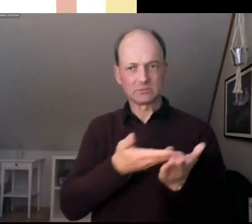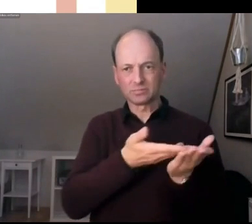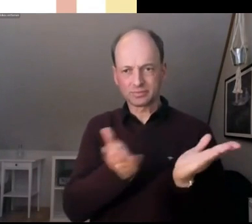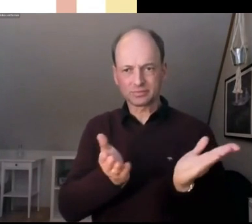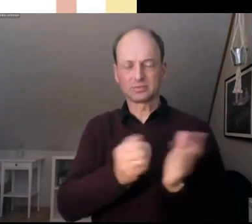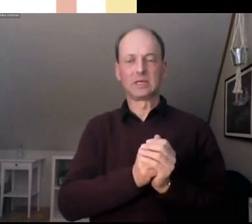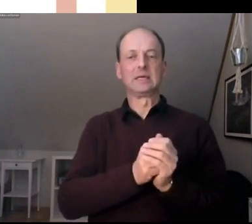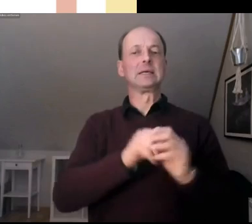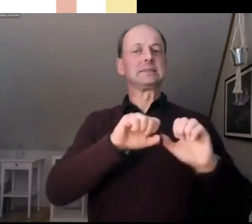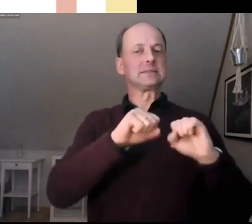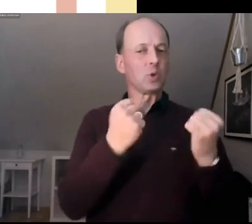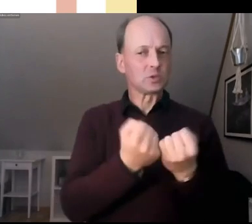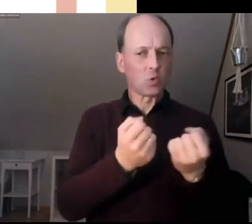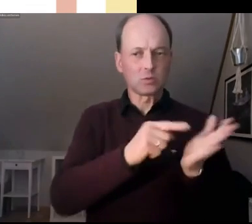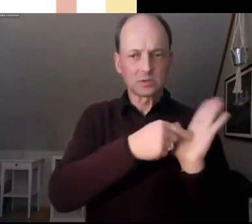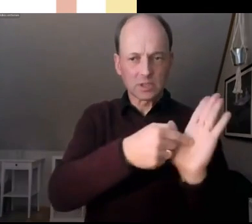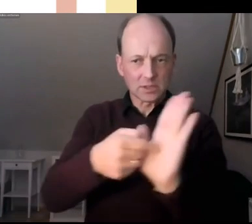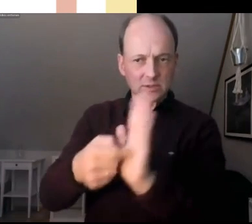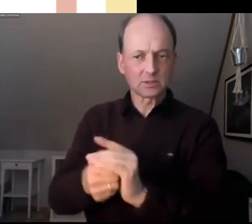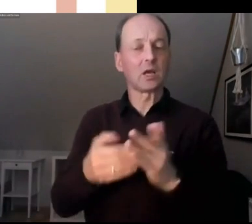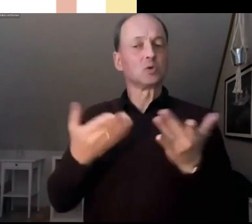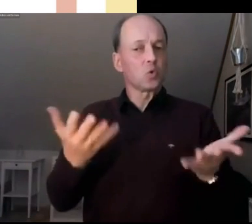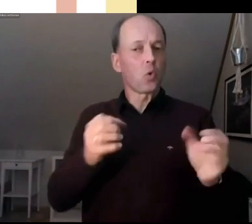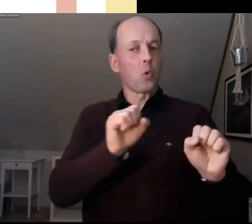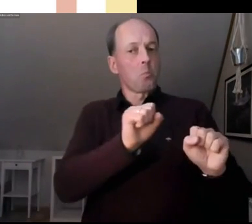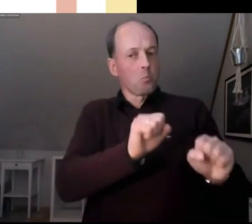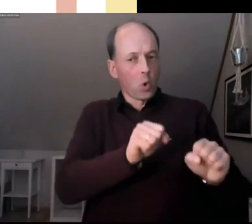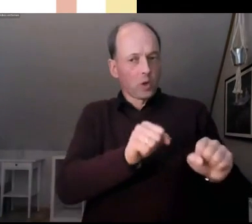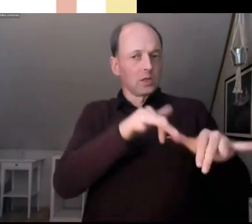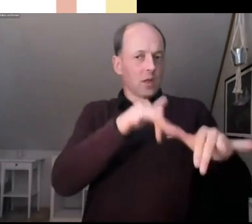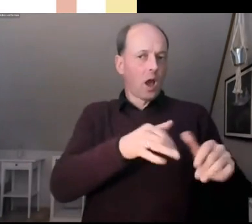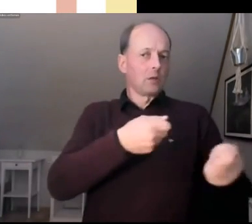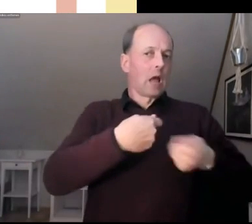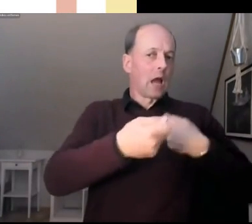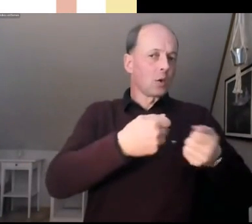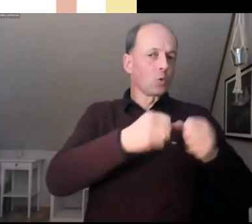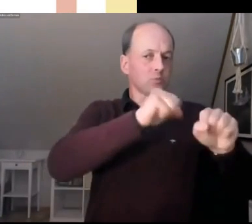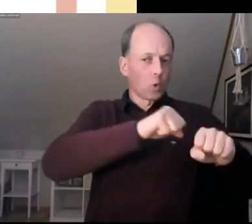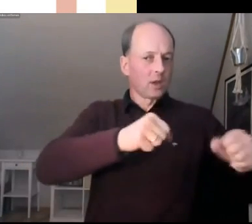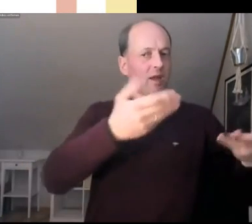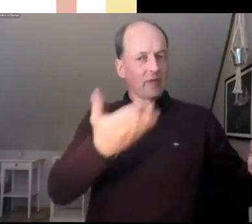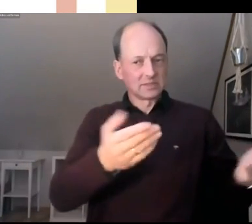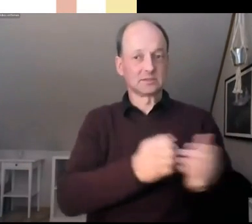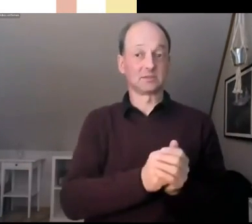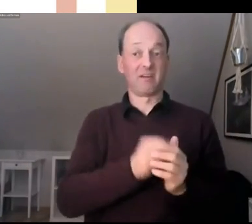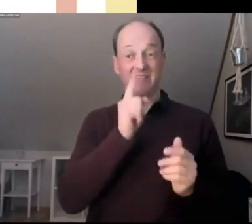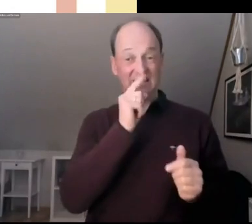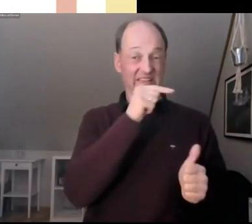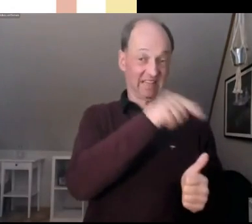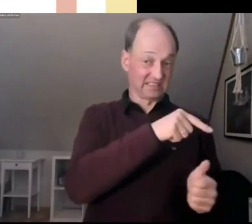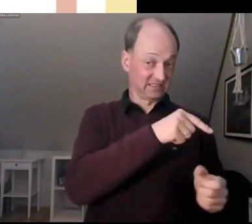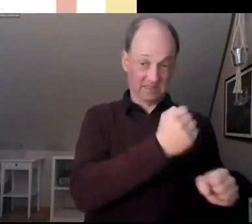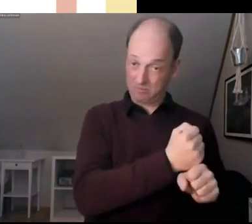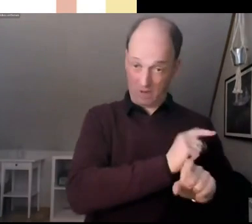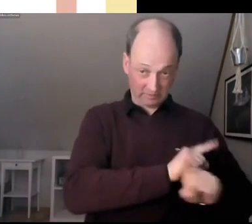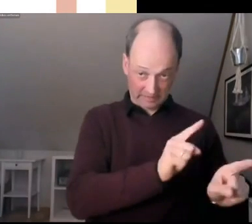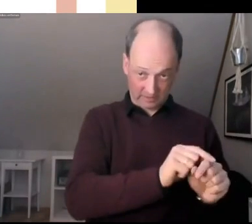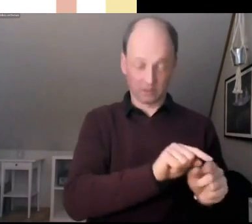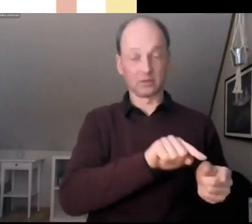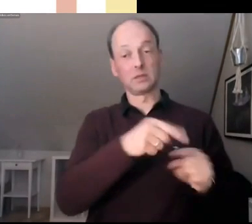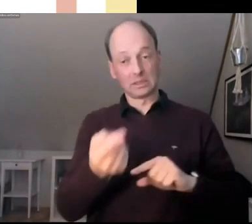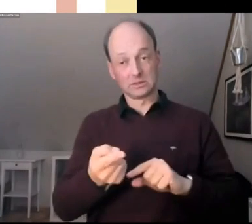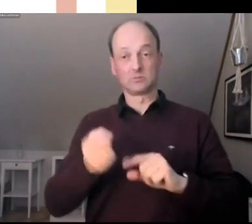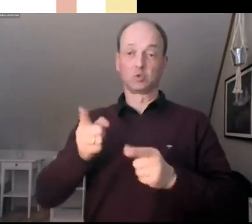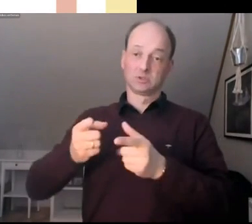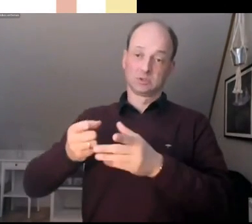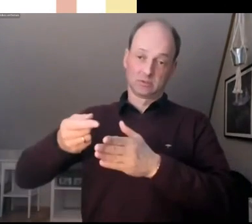wirklich sagen, das sind die Handlungsmöglichkeiten, die wir haben. Wenn wir das nicht machen, dann müssen wir darauf verzichten, dass also das